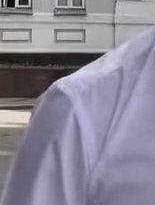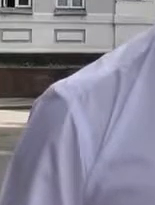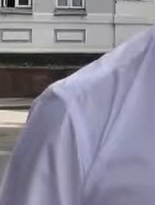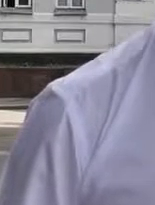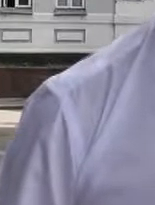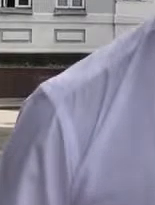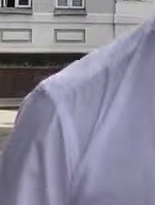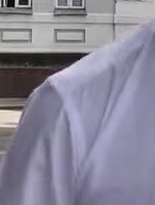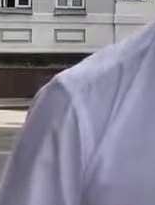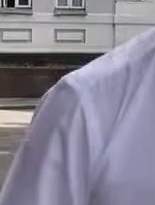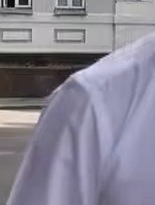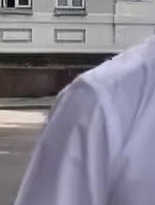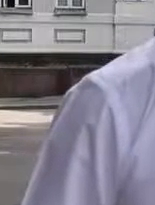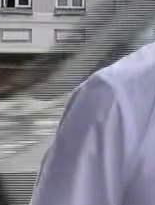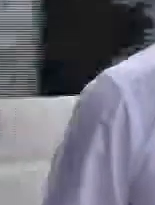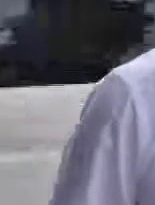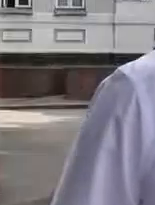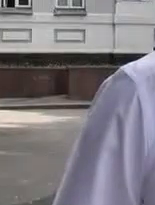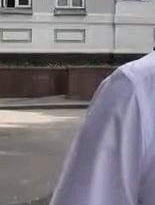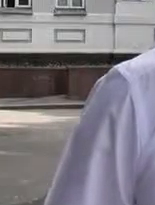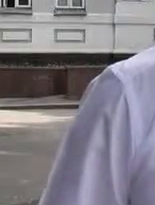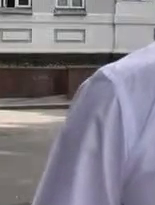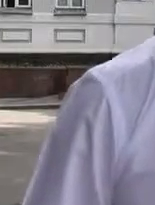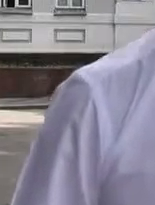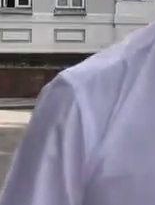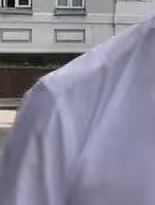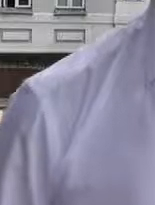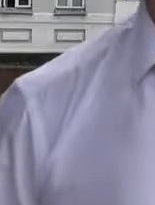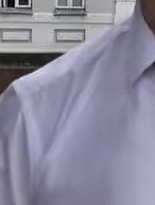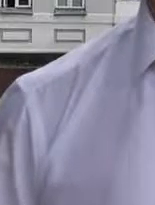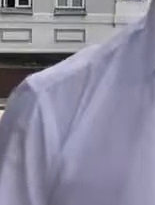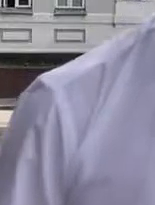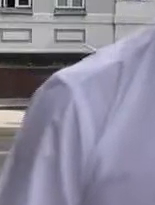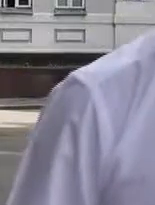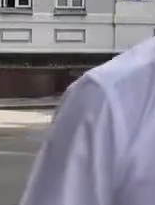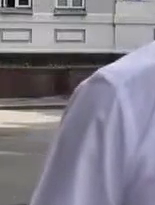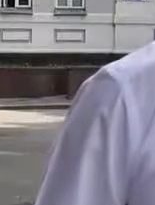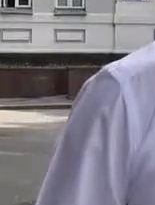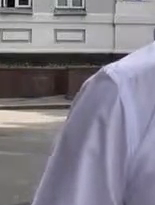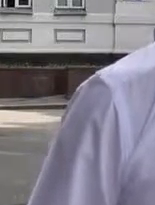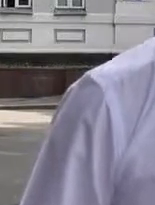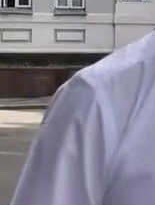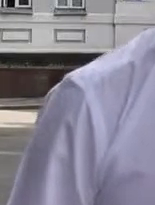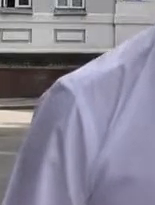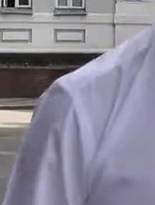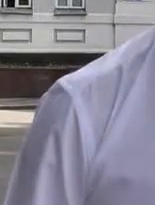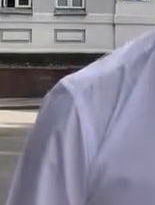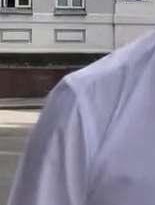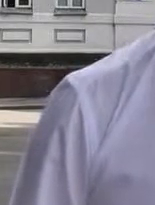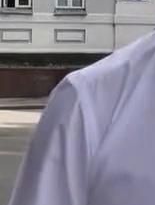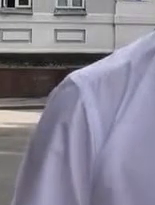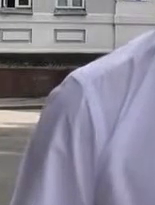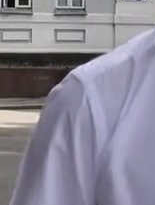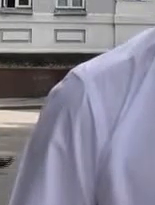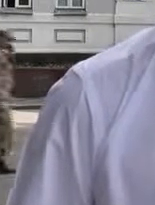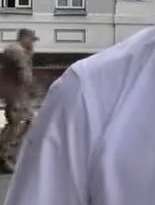Заодно зараз маємо придбати техніку, щоб потрібно перевозити ці ліс, потрібно робити щепу. Це затратно, але воно